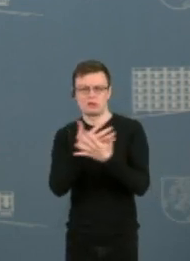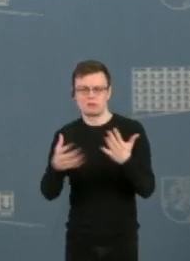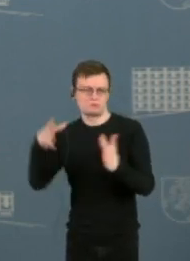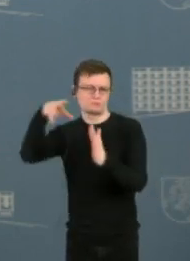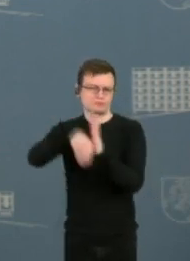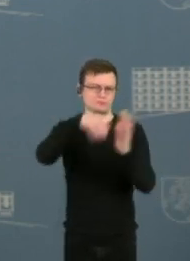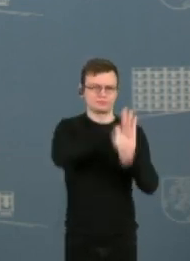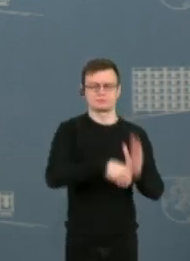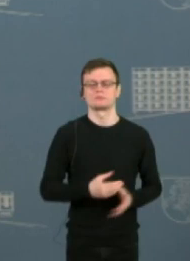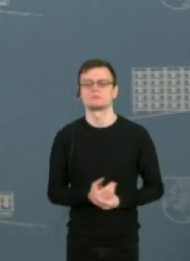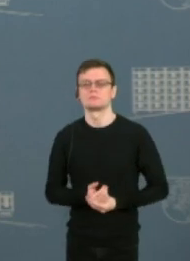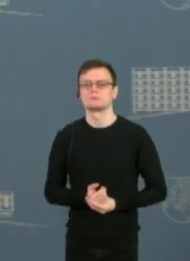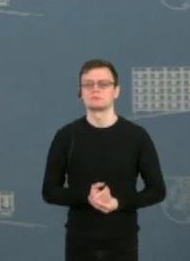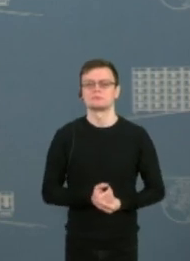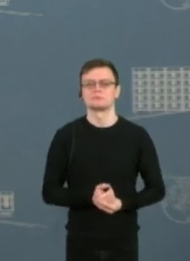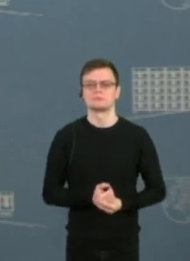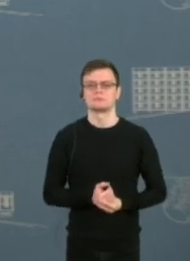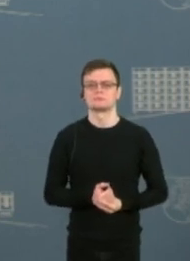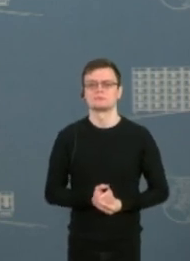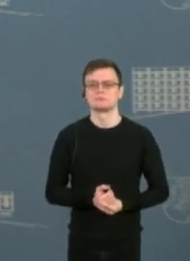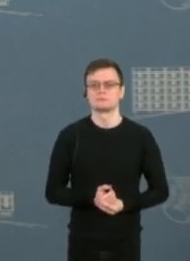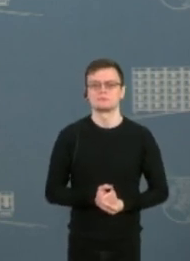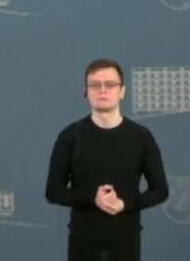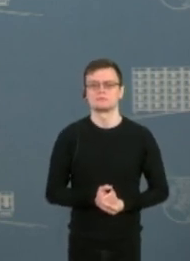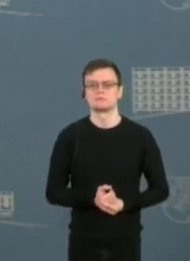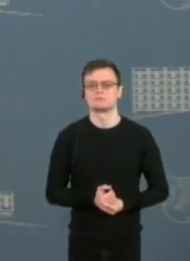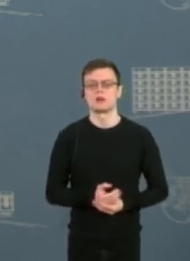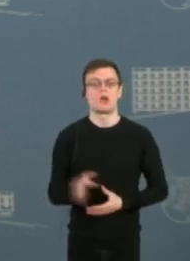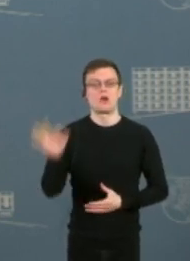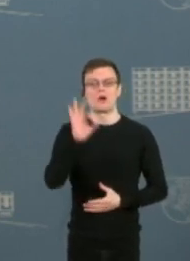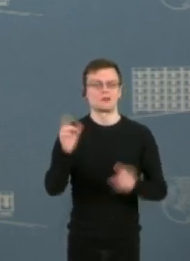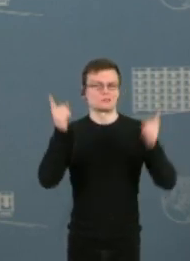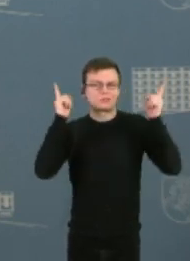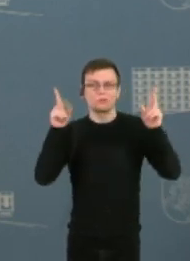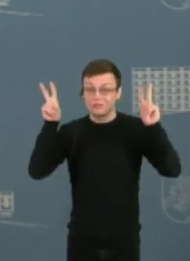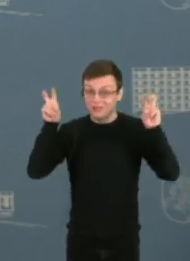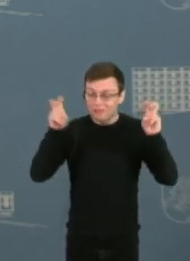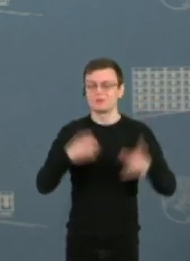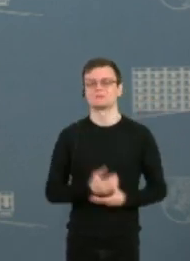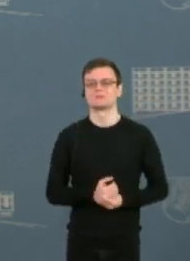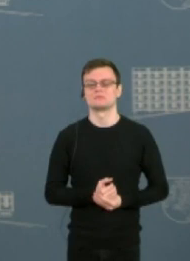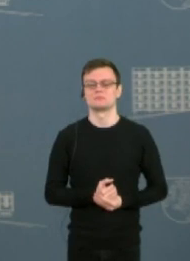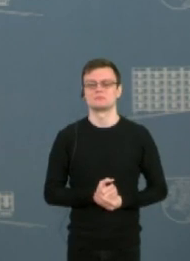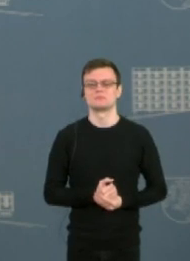Tačiau, kalbant apie saugumo klausimus, mes iš tikrųjų turime